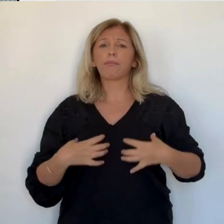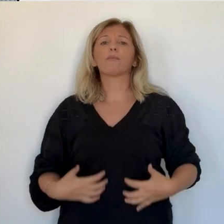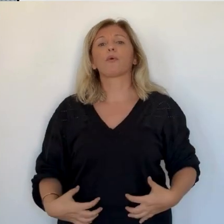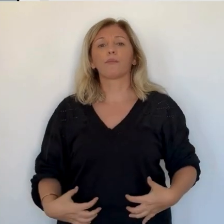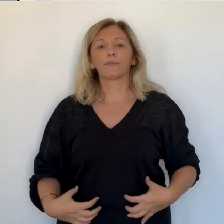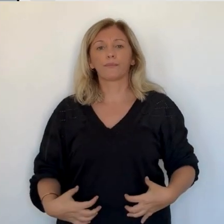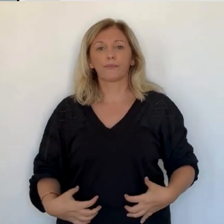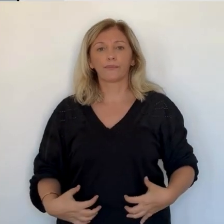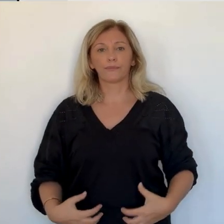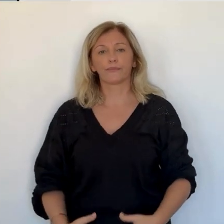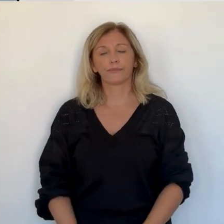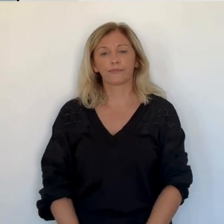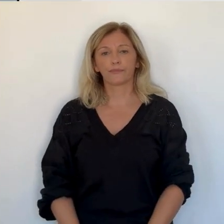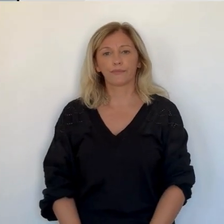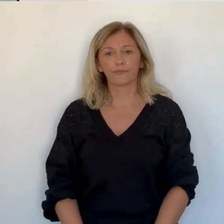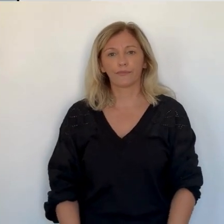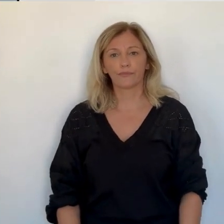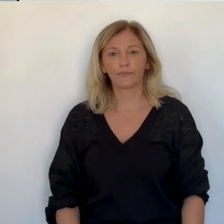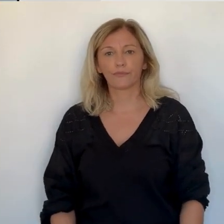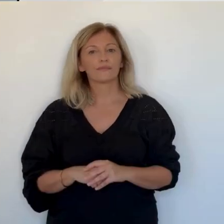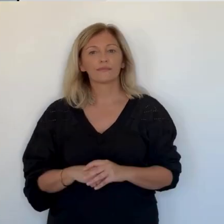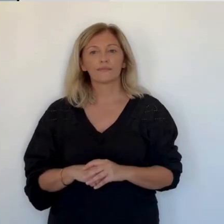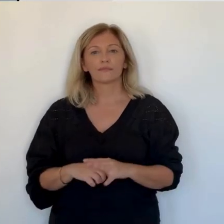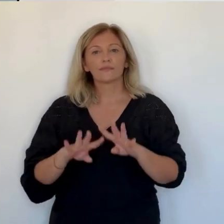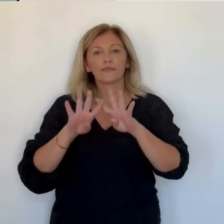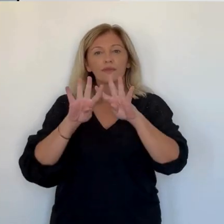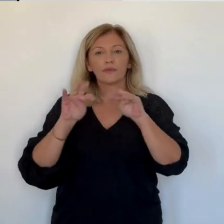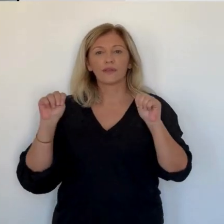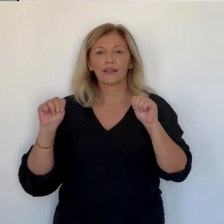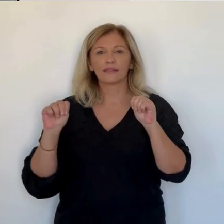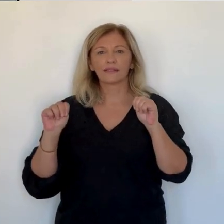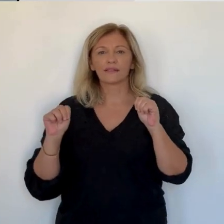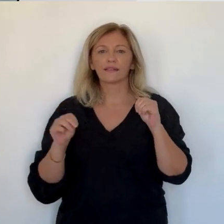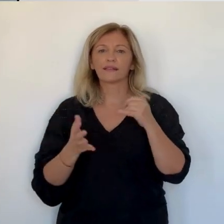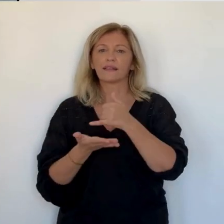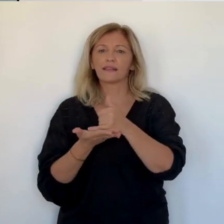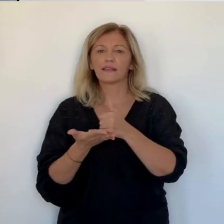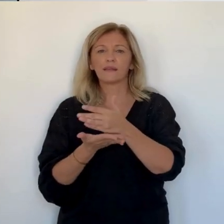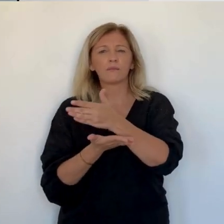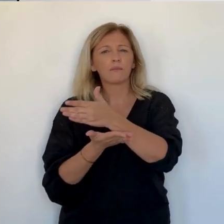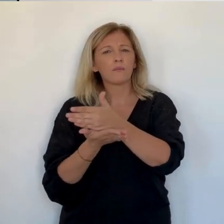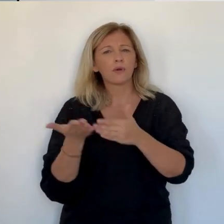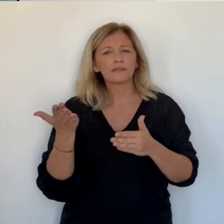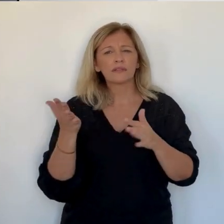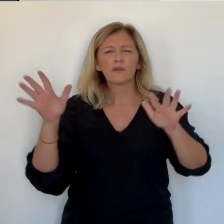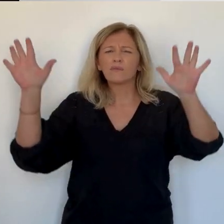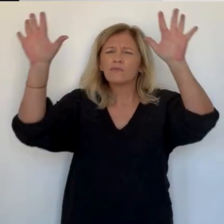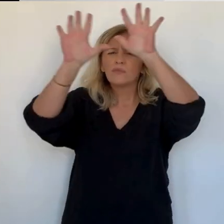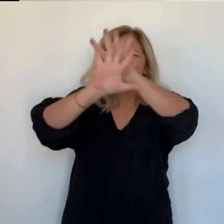intenses, étalés sur plusieurs jours. A la longue, les particules fines s'accumulent dans les poumons.